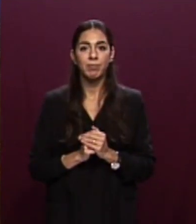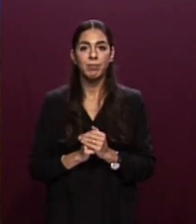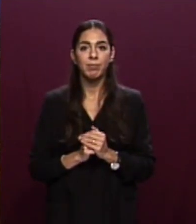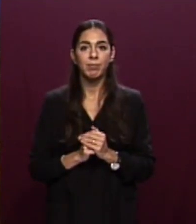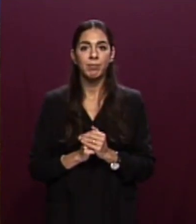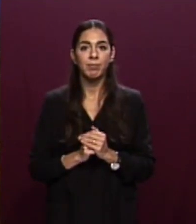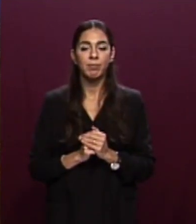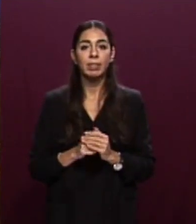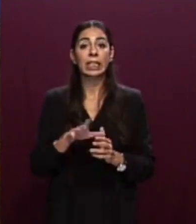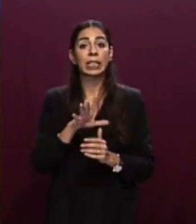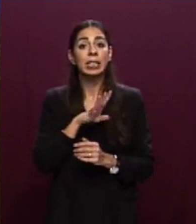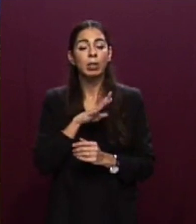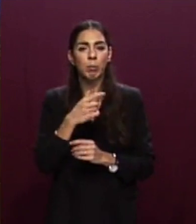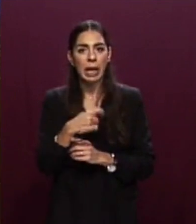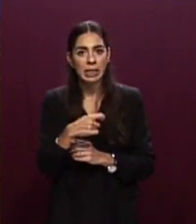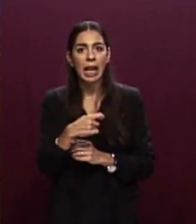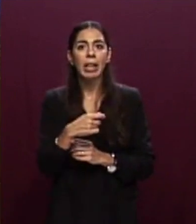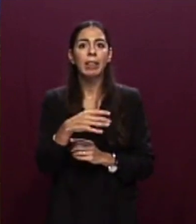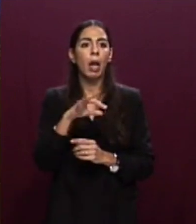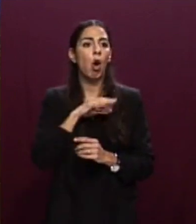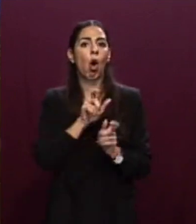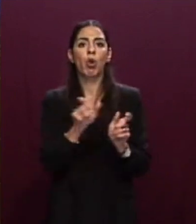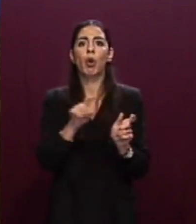Signor Presidente, onorevoli deputati,